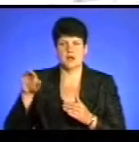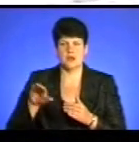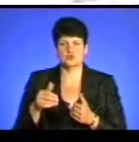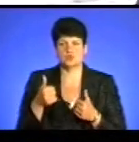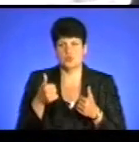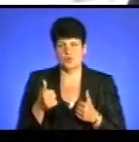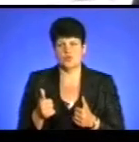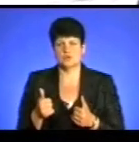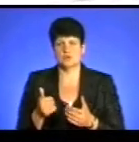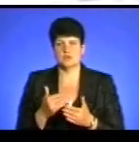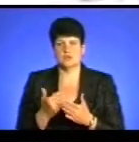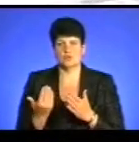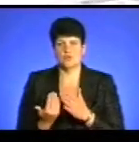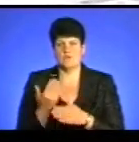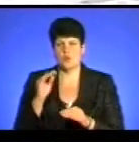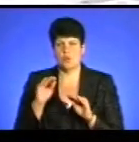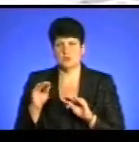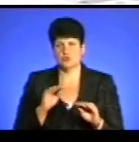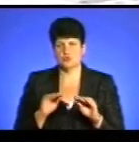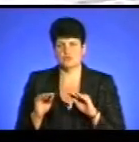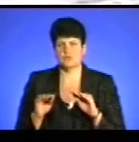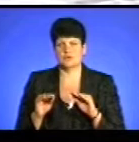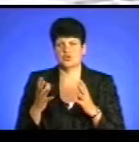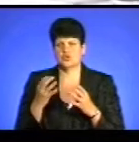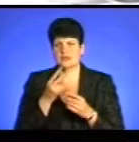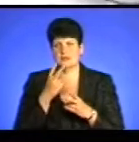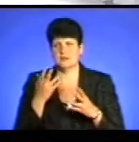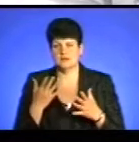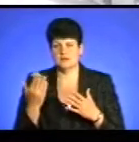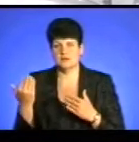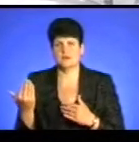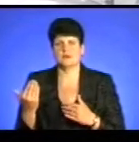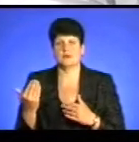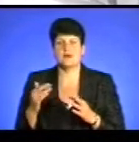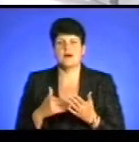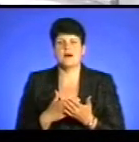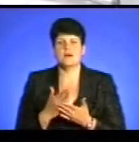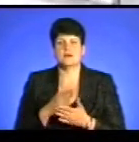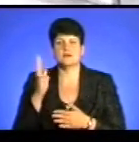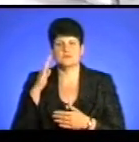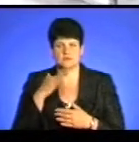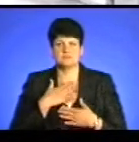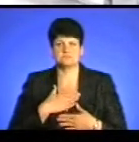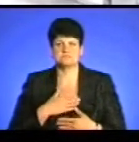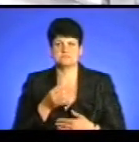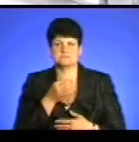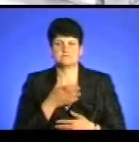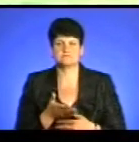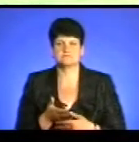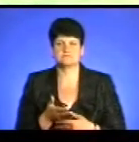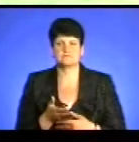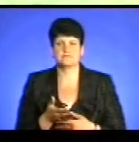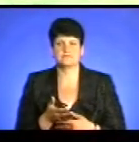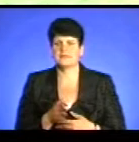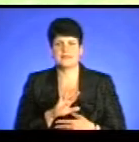і новий, облаштований, ще не дивилися його. А якість води у вас влаштовує? Не влаштовує.